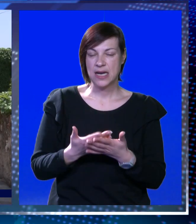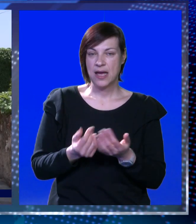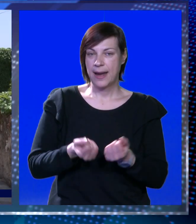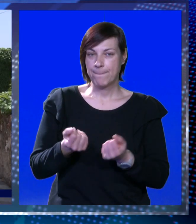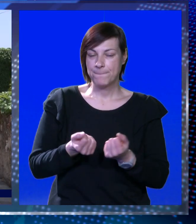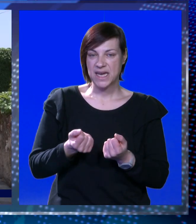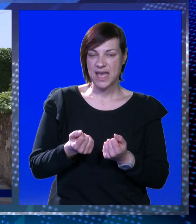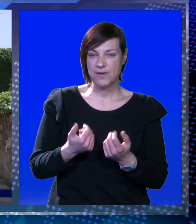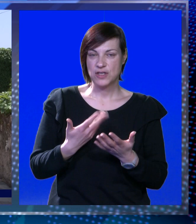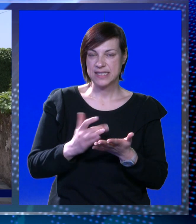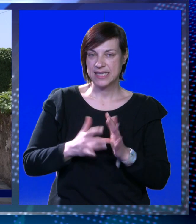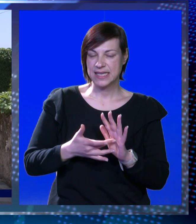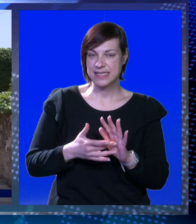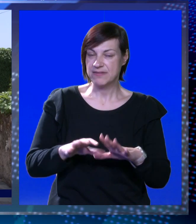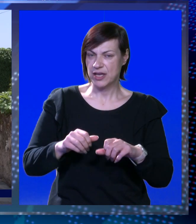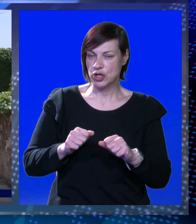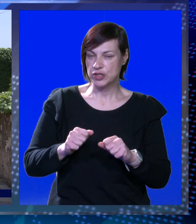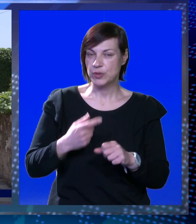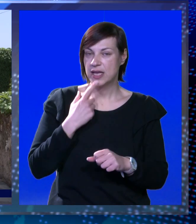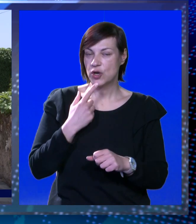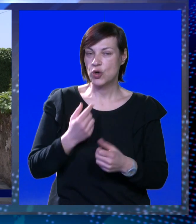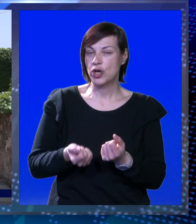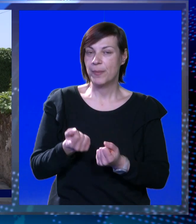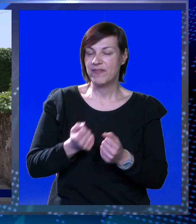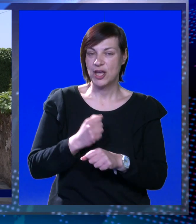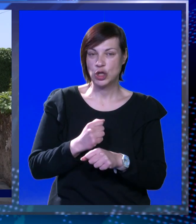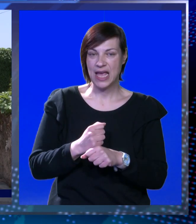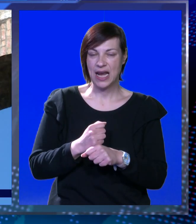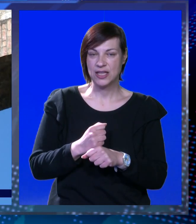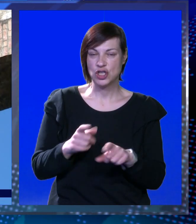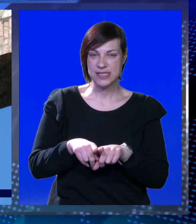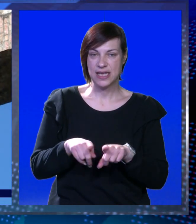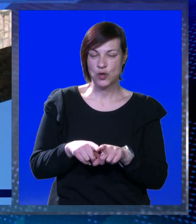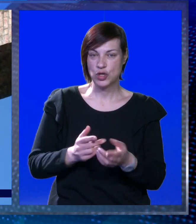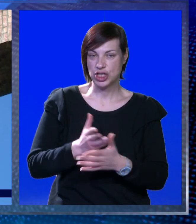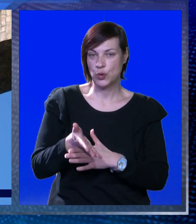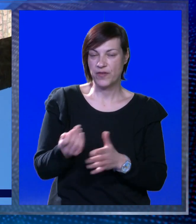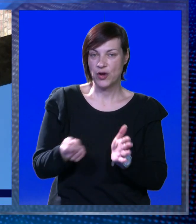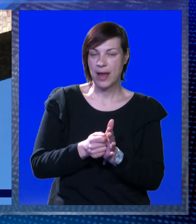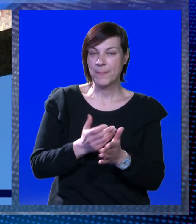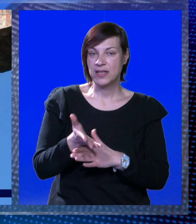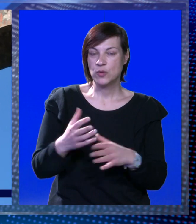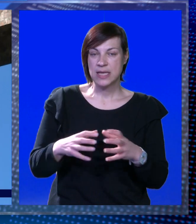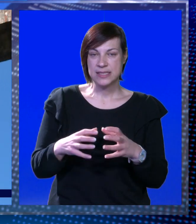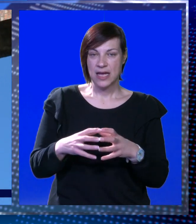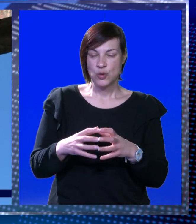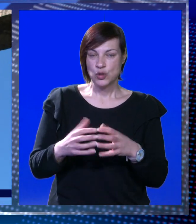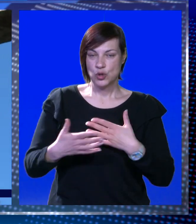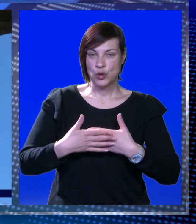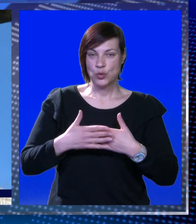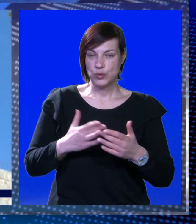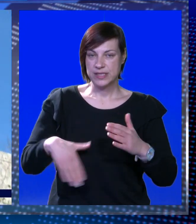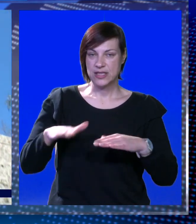strane, prijevoznike, odnosno sve one gospodarstvenike koje obavljaju gospodarsku djelatnost, također bi nuveo naplatu ulazka u zonu,